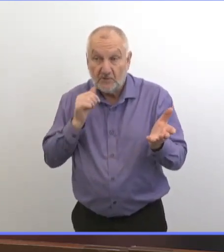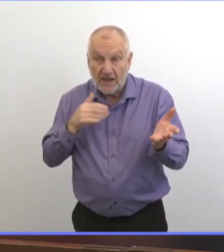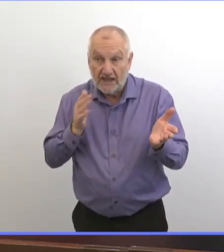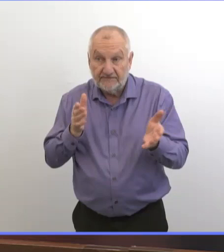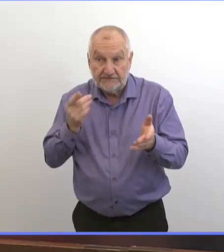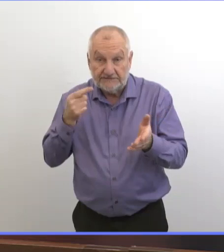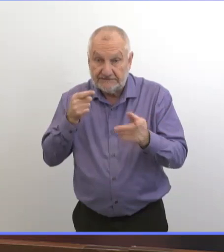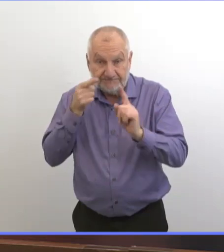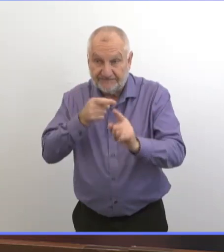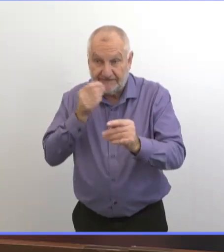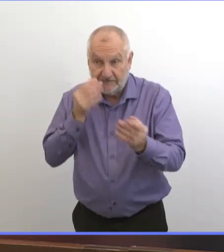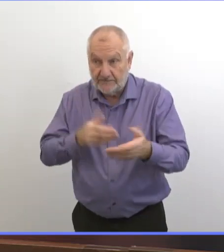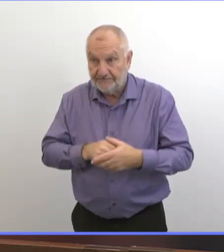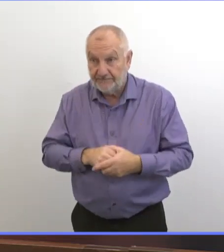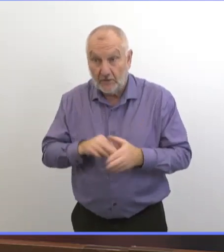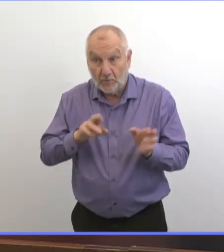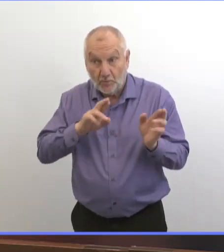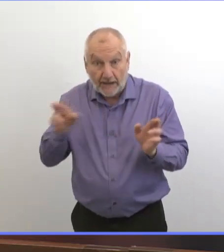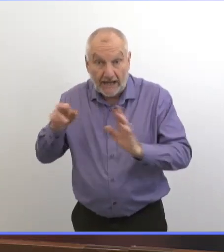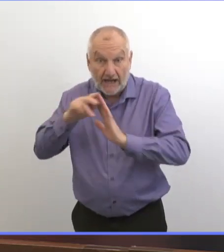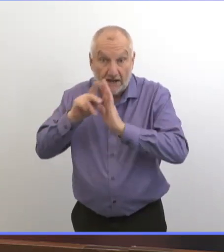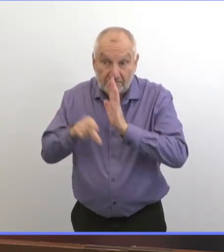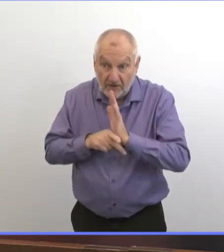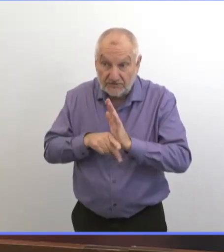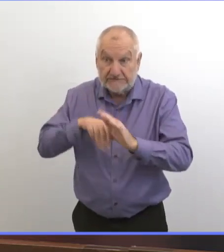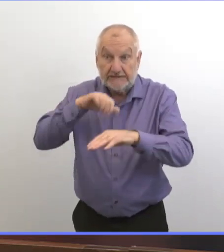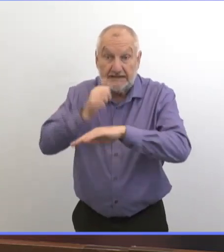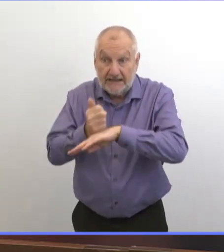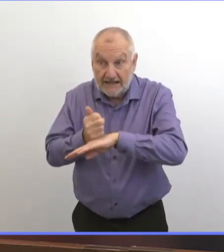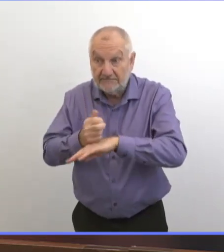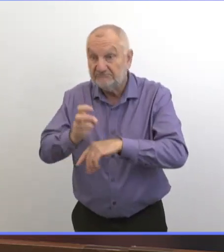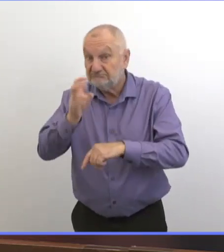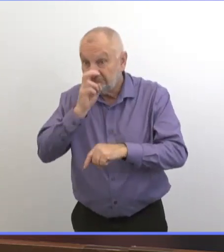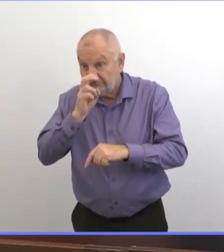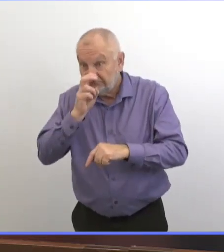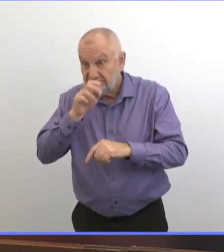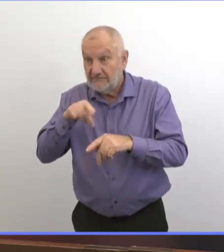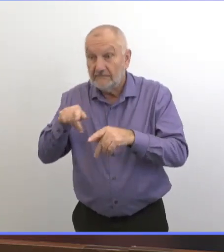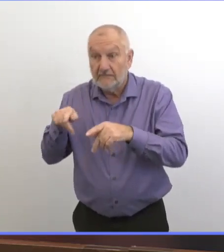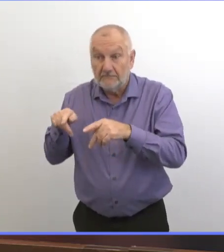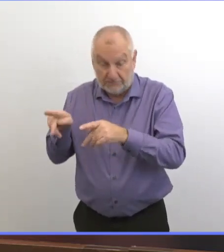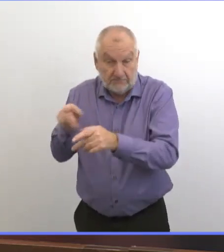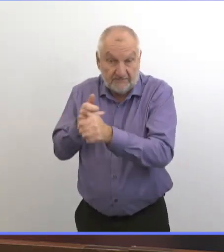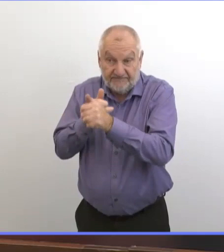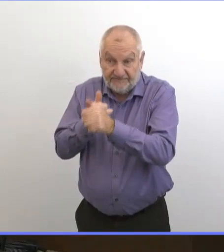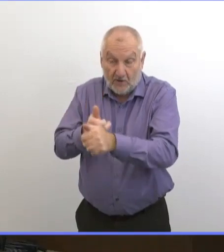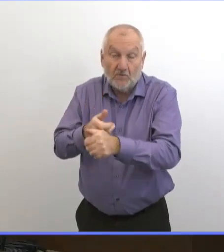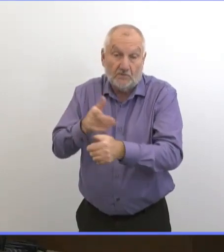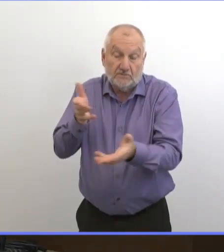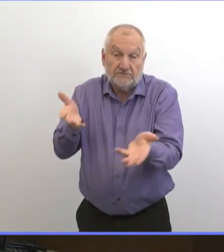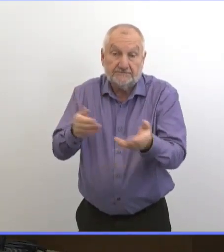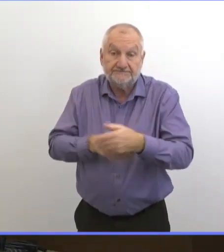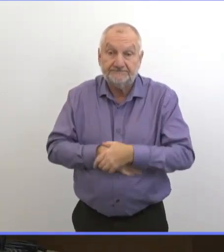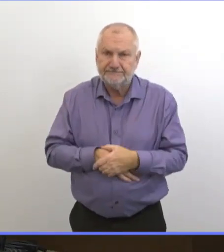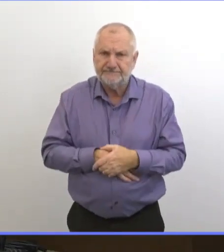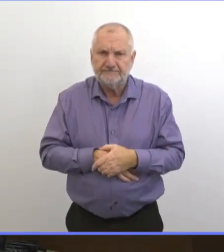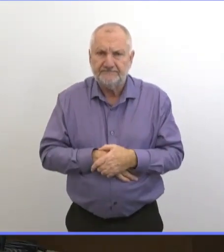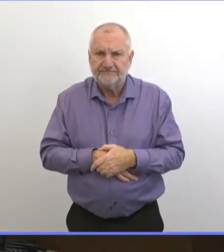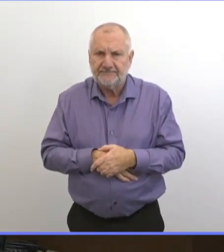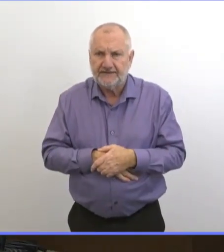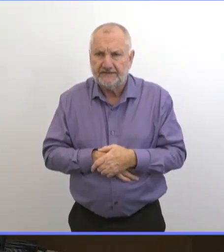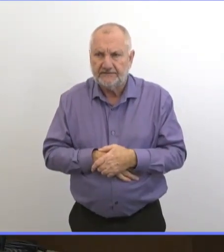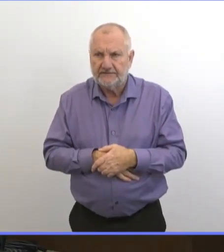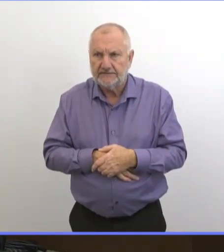de l'adhérence stricte aux politiques qui sont en place. de la presse